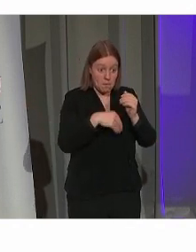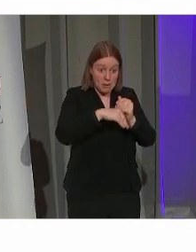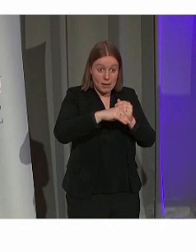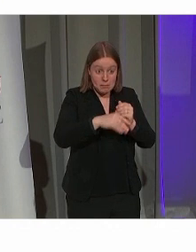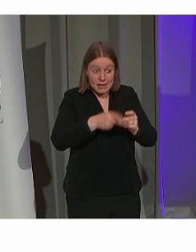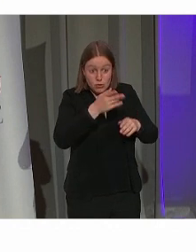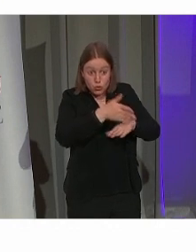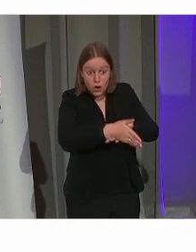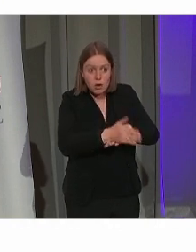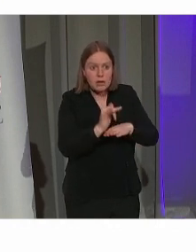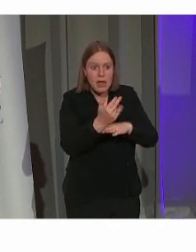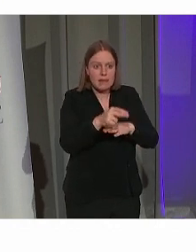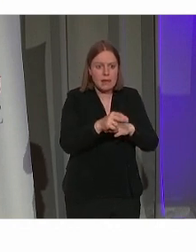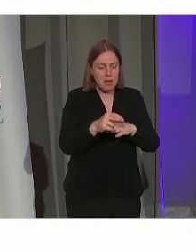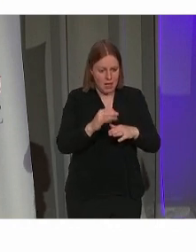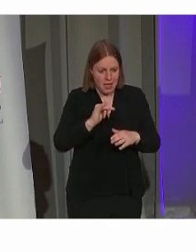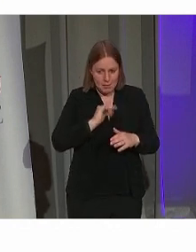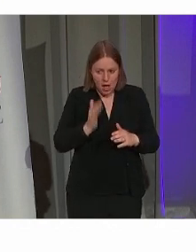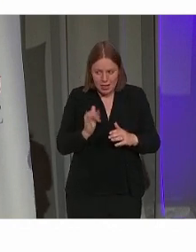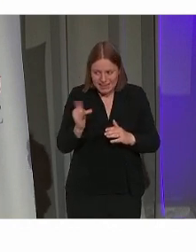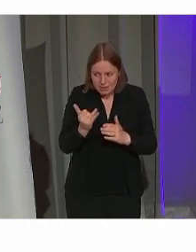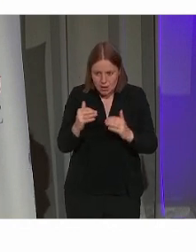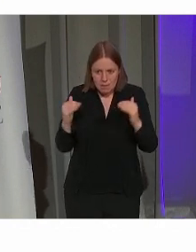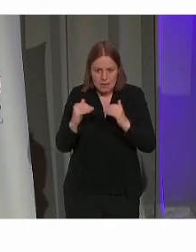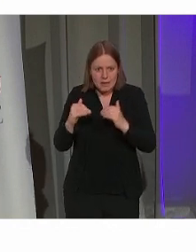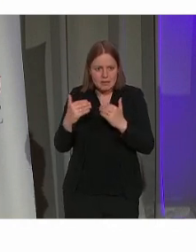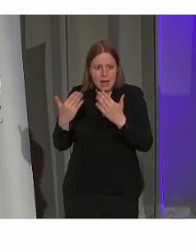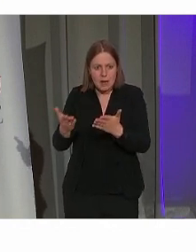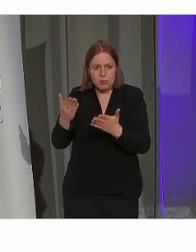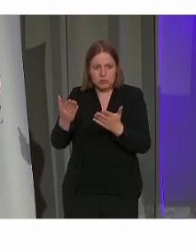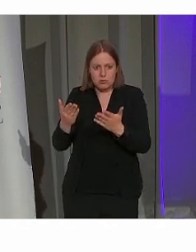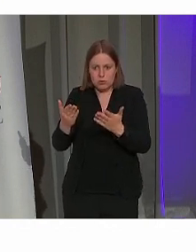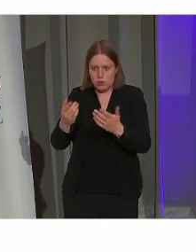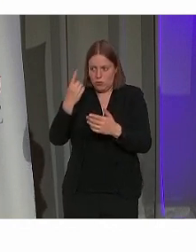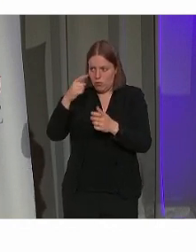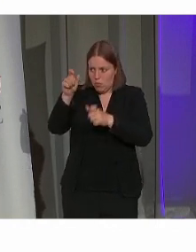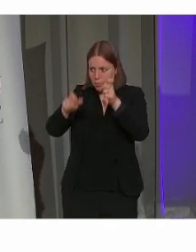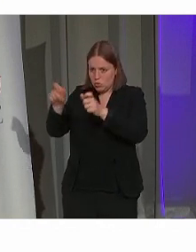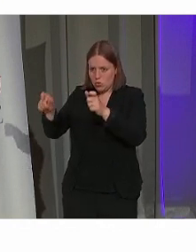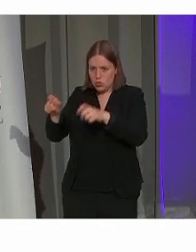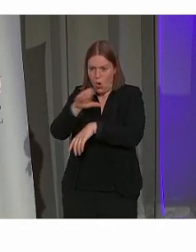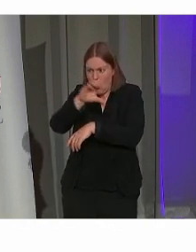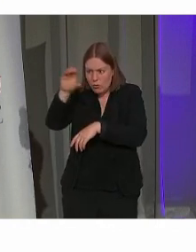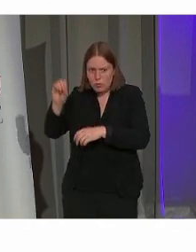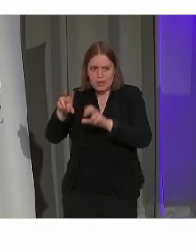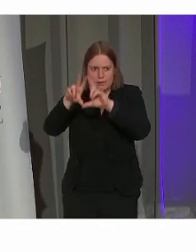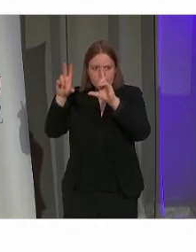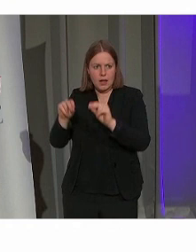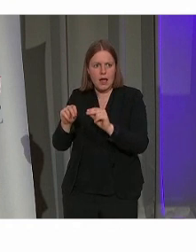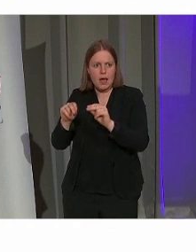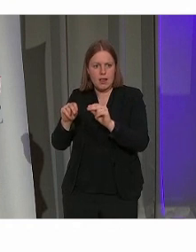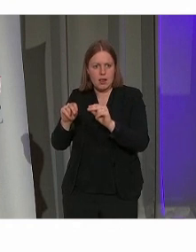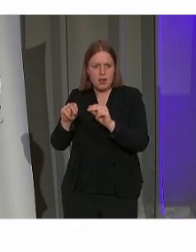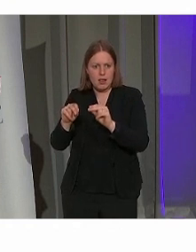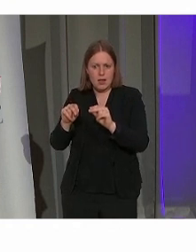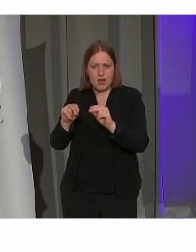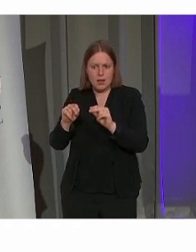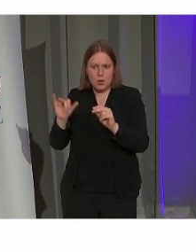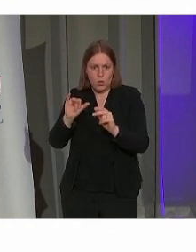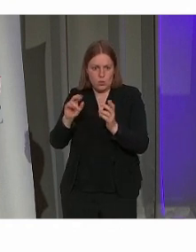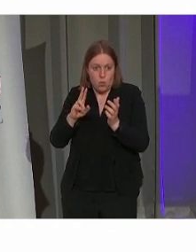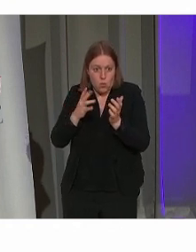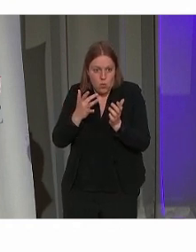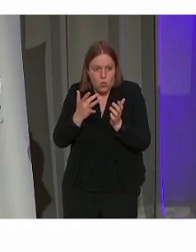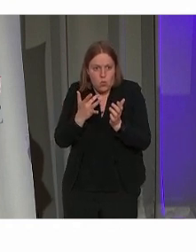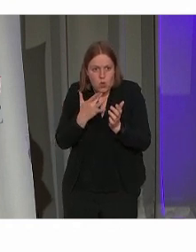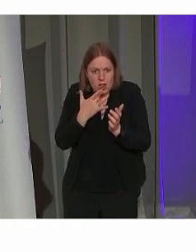maar dan kun je tenminste een aanbod doen aan iedereen dat wel honderd procent van het verhaal vertelt en tenminste meegeeft wat je eigenlijk wilt tot een stukje gaan